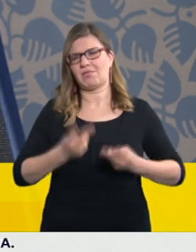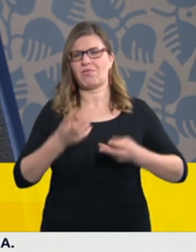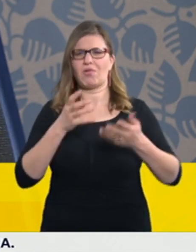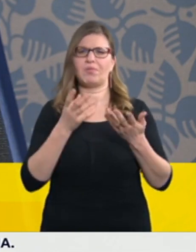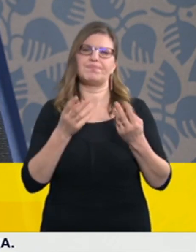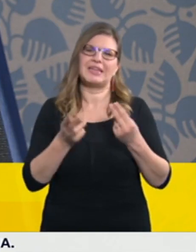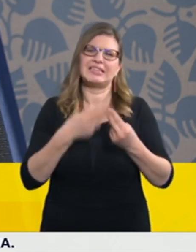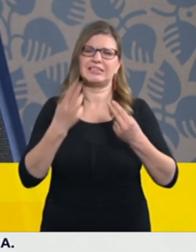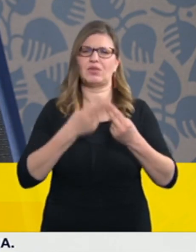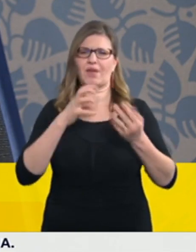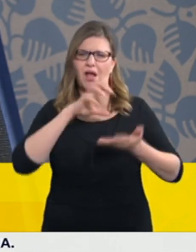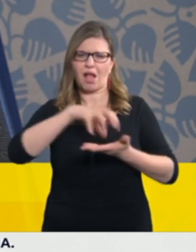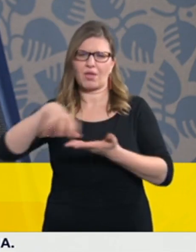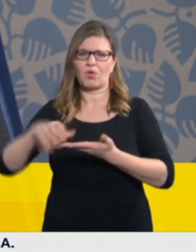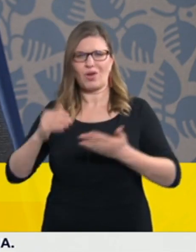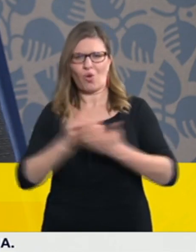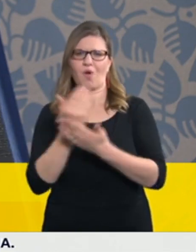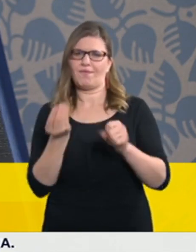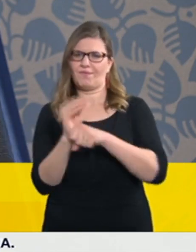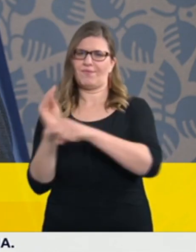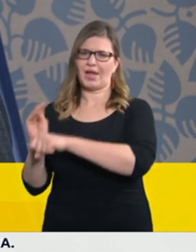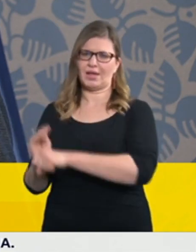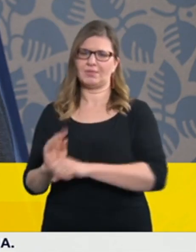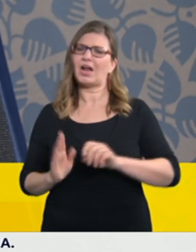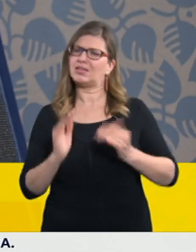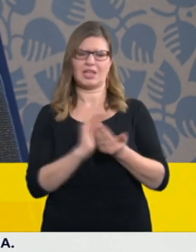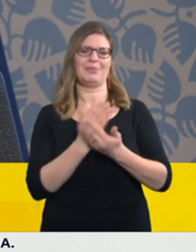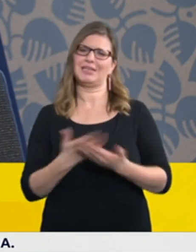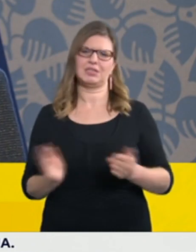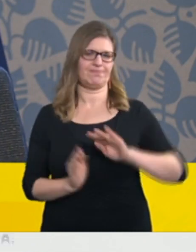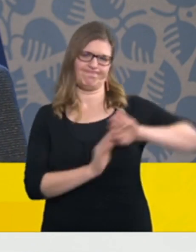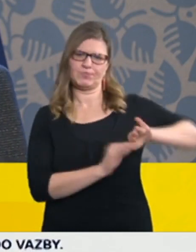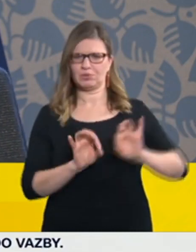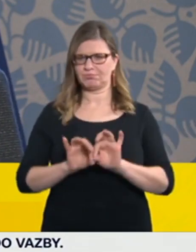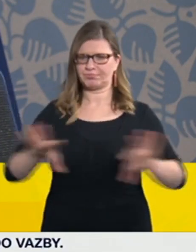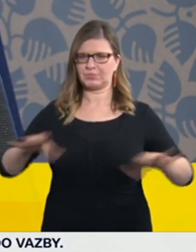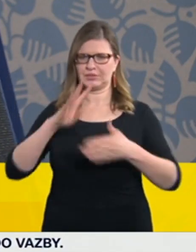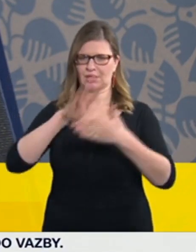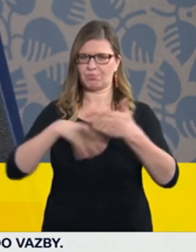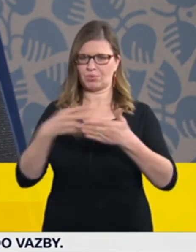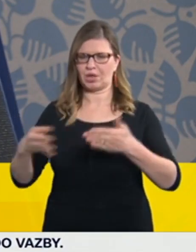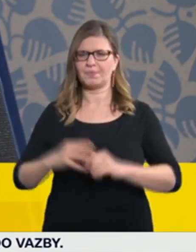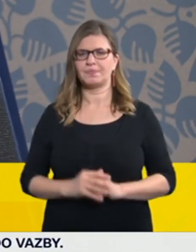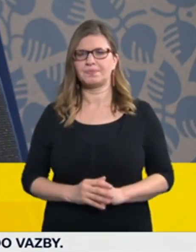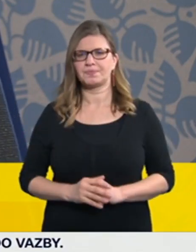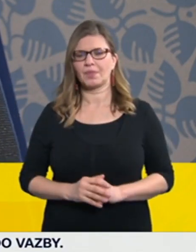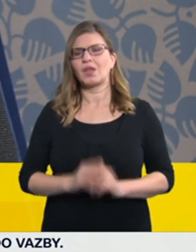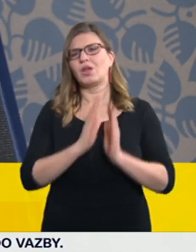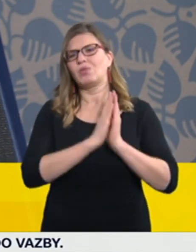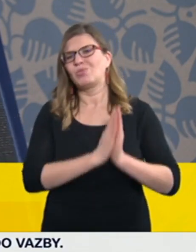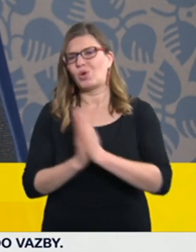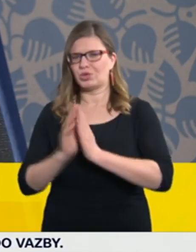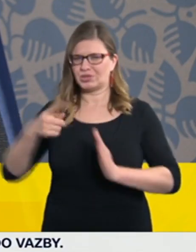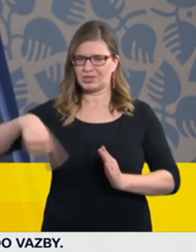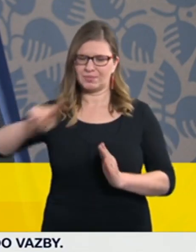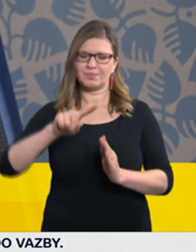protiepidemického systému. Znovu vás všechny prosím, abychom vzali jasně zprávu, která je zde od začátku,